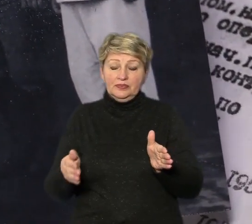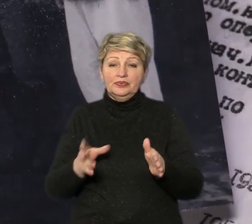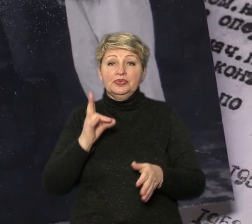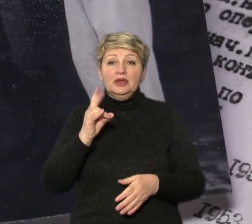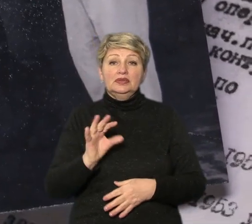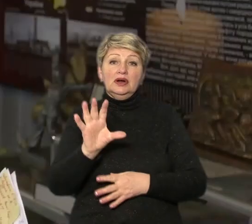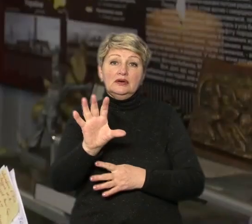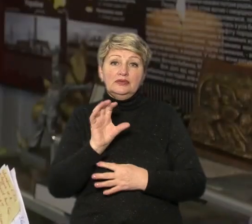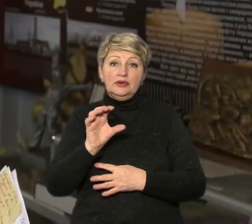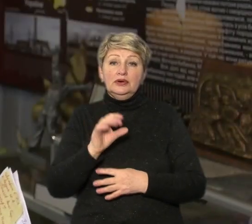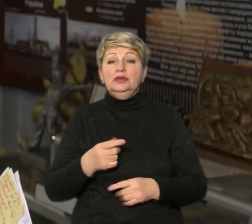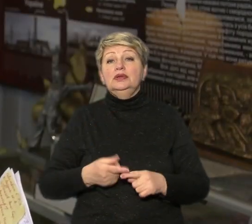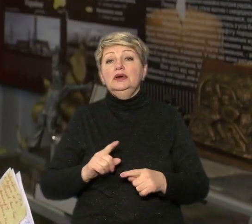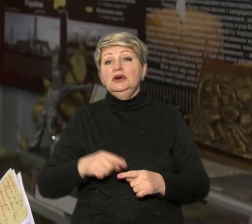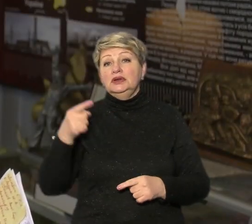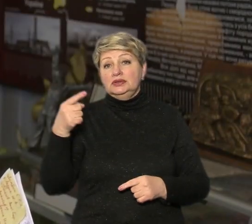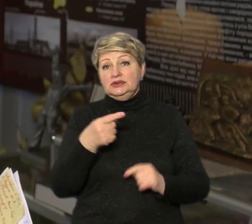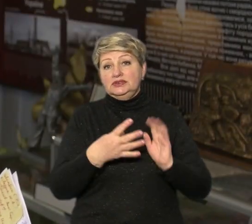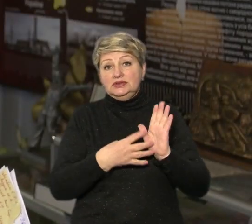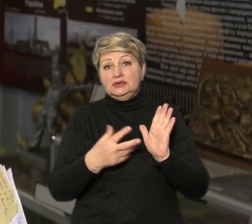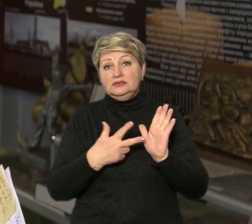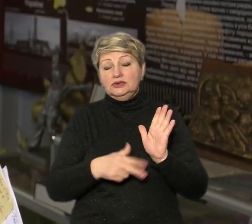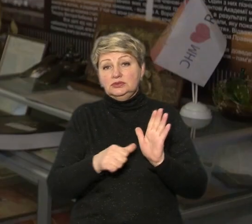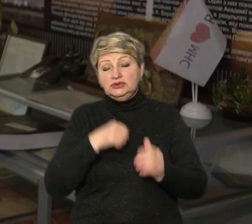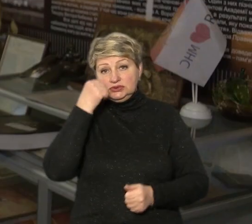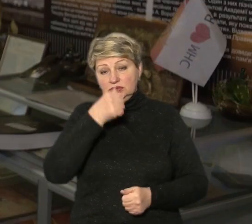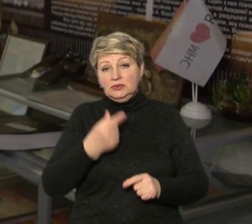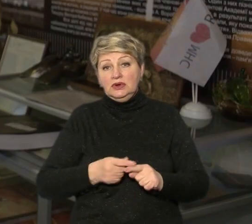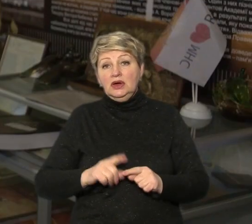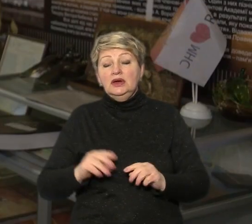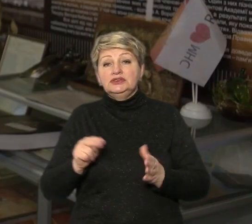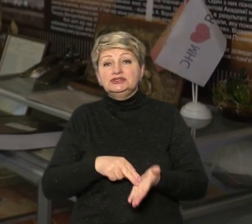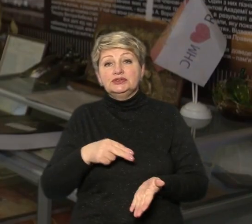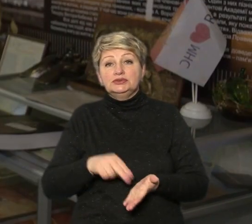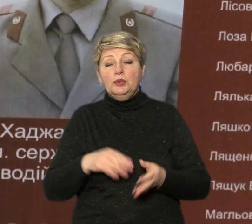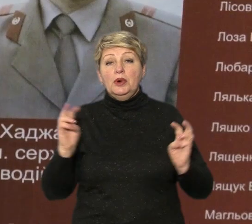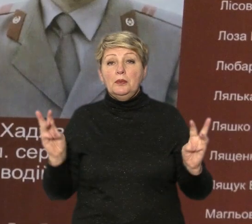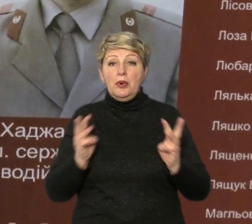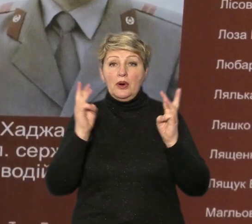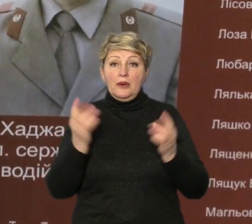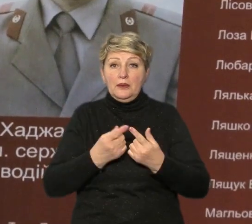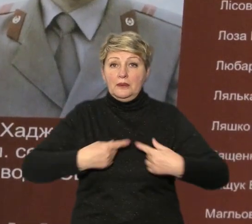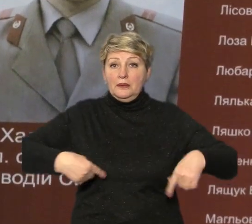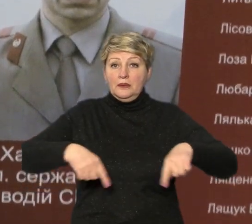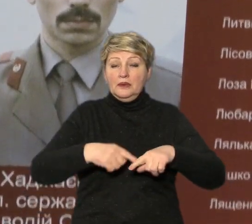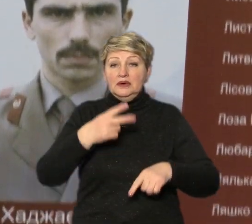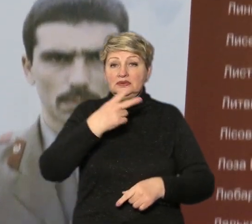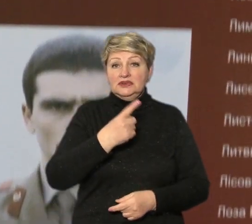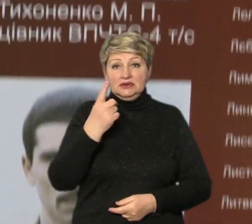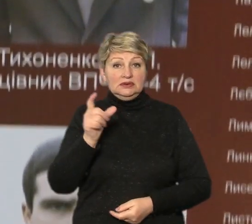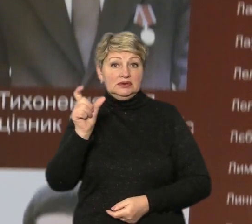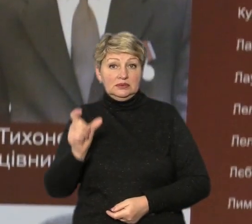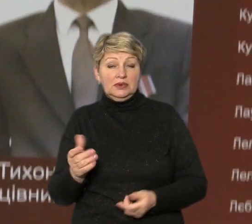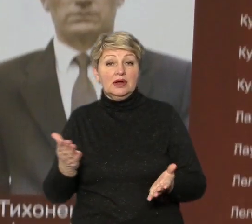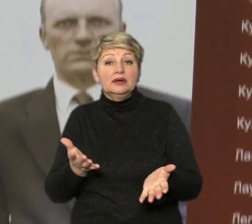1986-го року. Це Чорнобильська пожежна частина, показує пан Олександр. З 21-го пожежника,